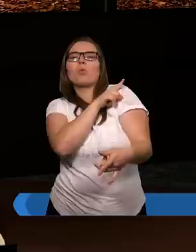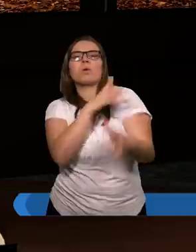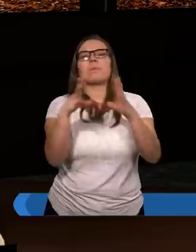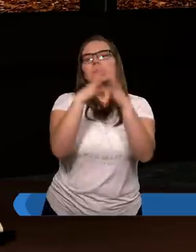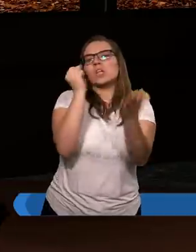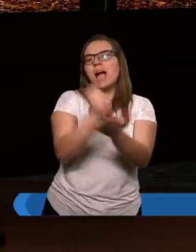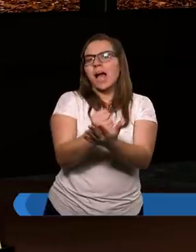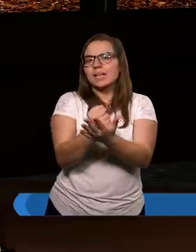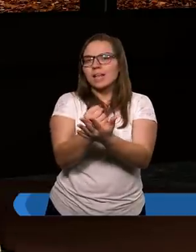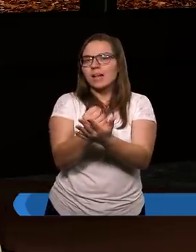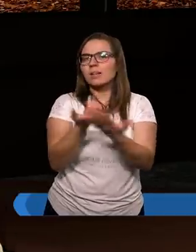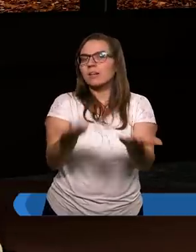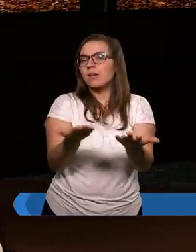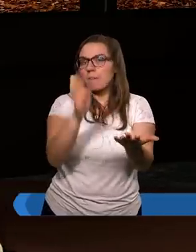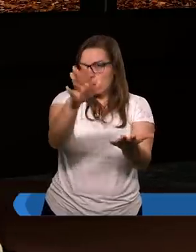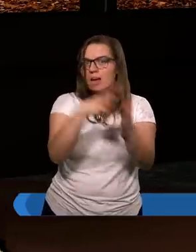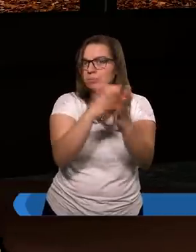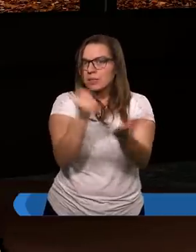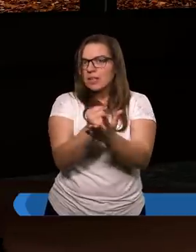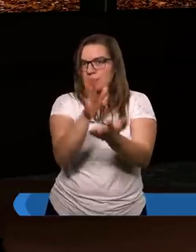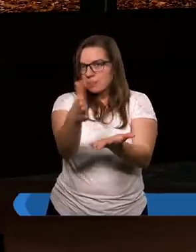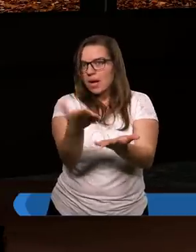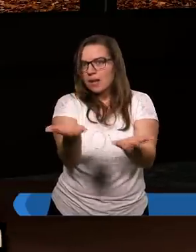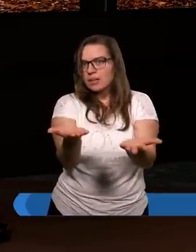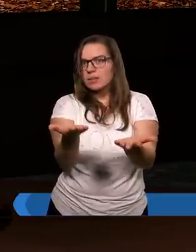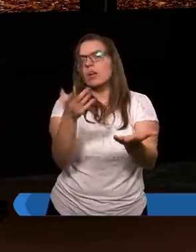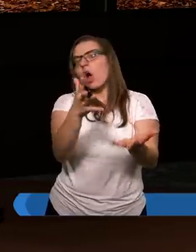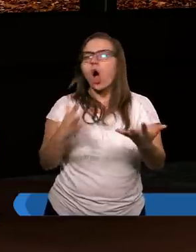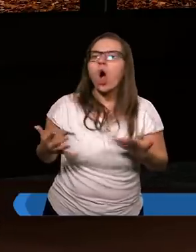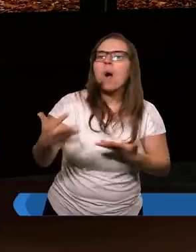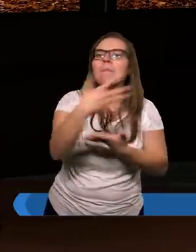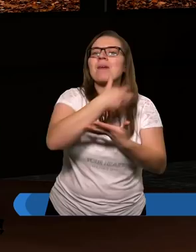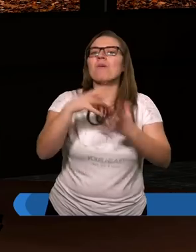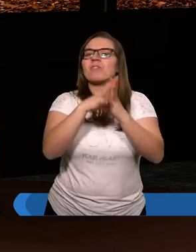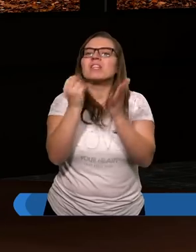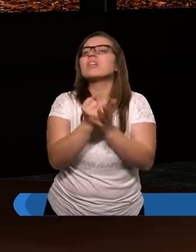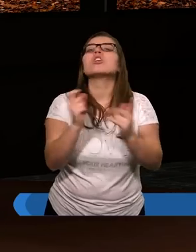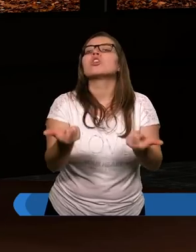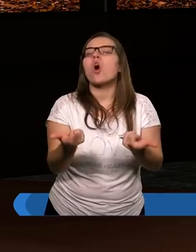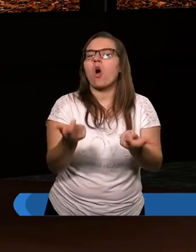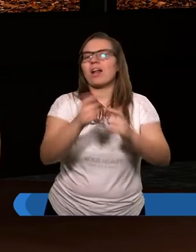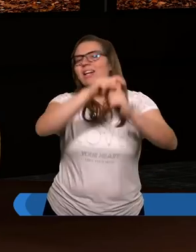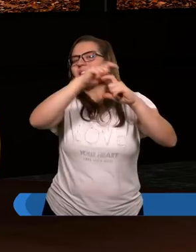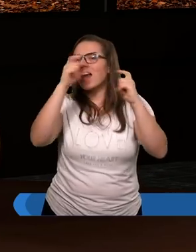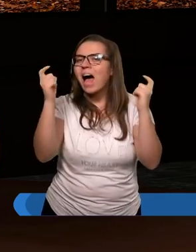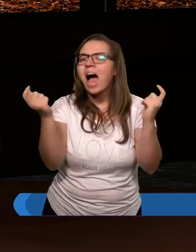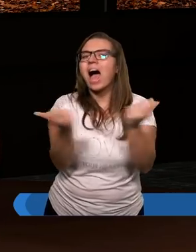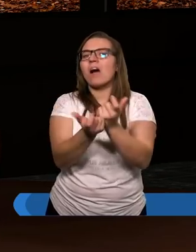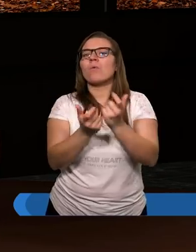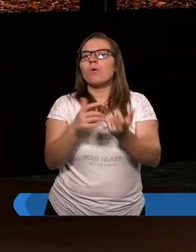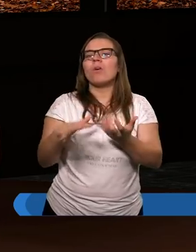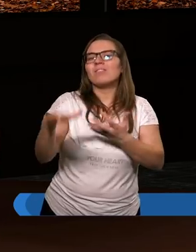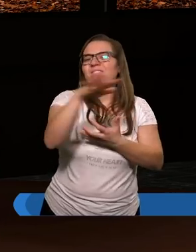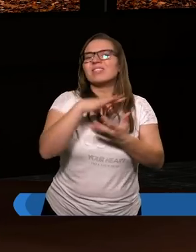A przykazania by obejmowały no całe, całą